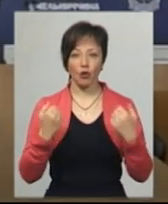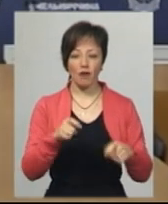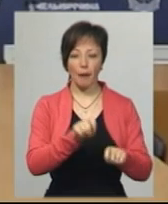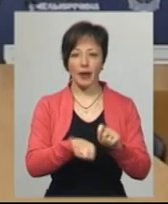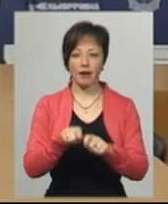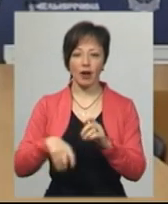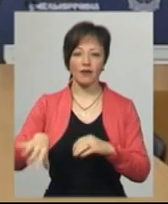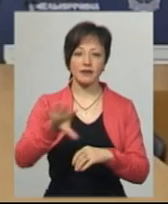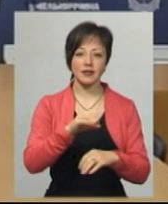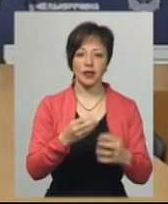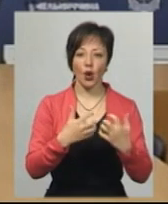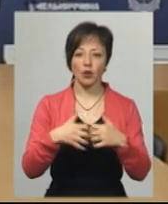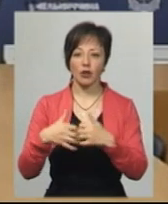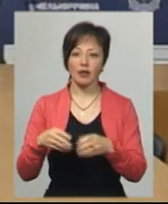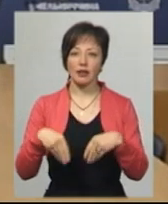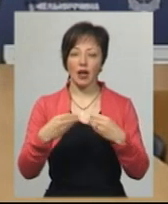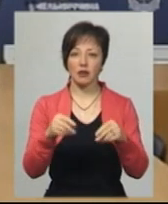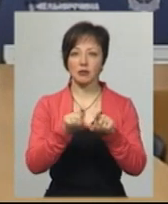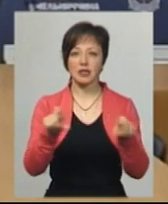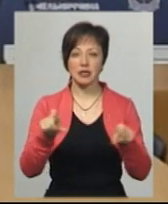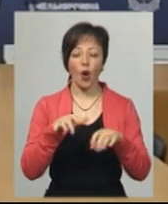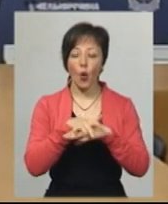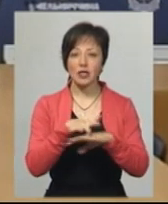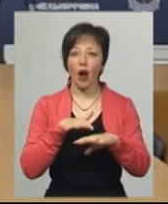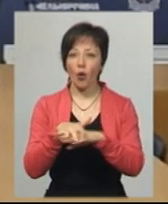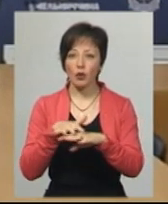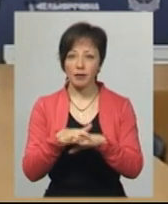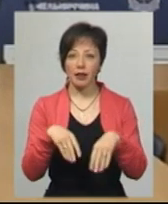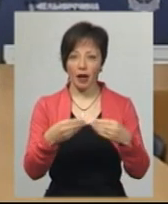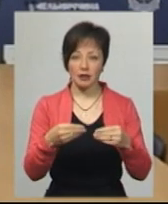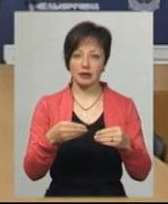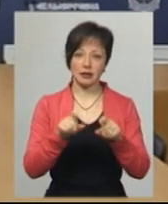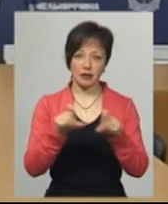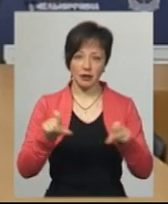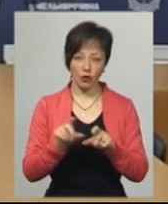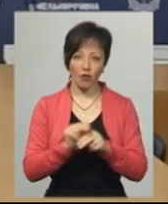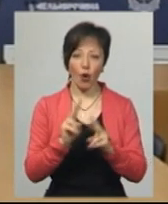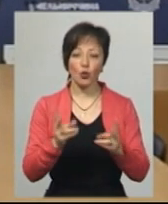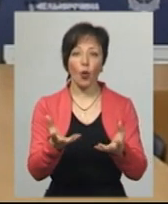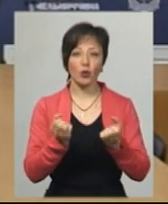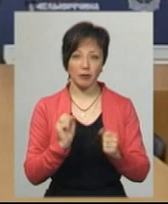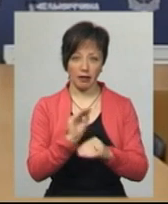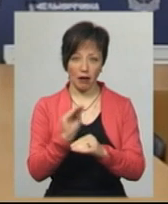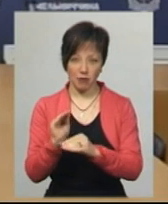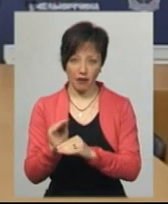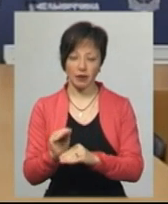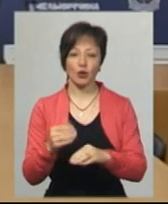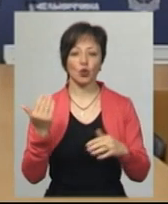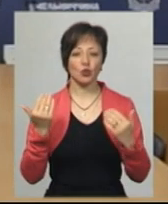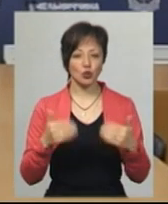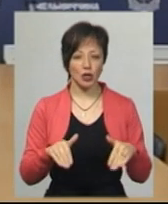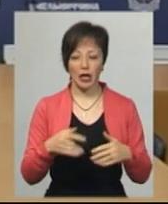розрахунки, які надані закладами лікувальними щодо осіб, які мають отримувати ці надбавки. Тобто вже